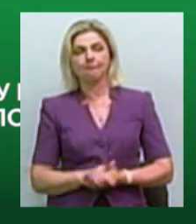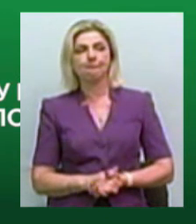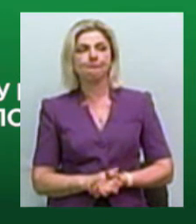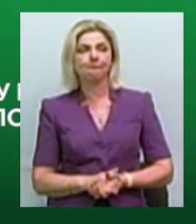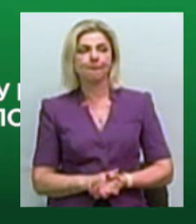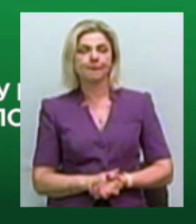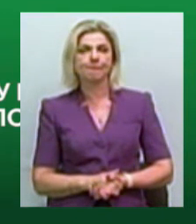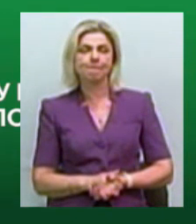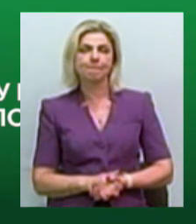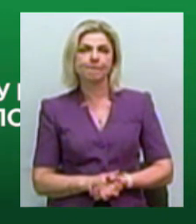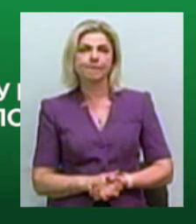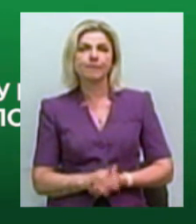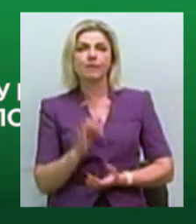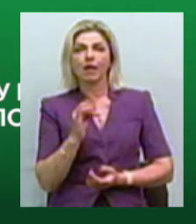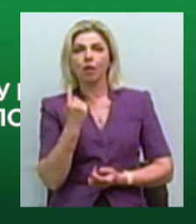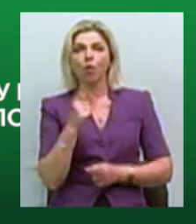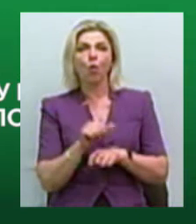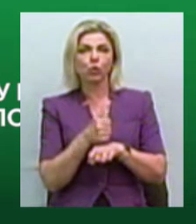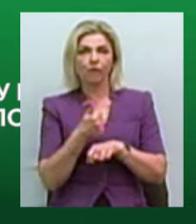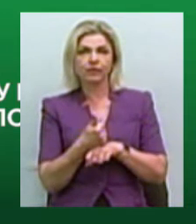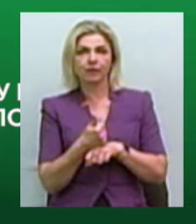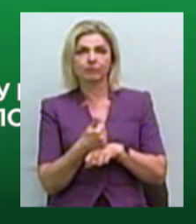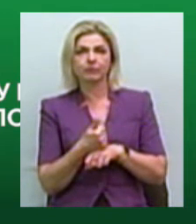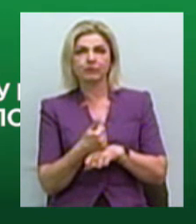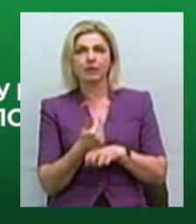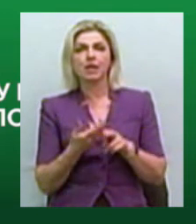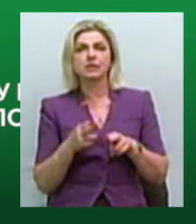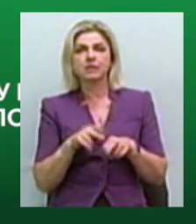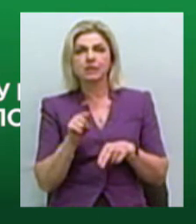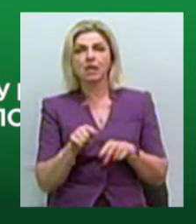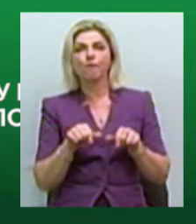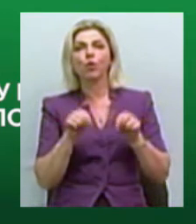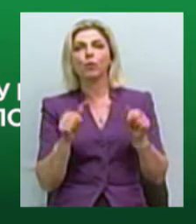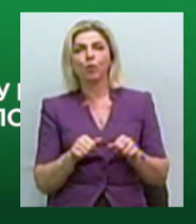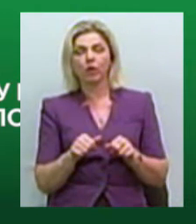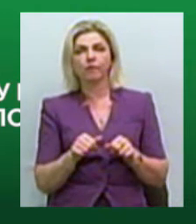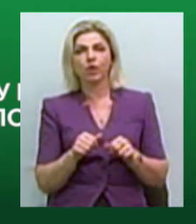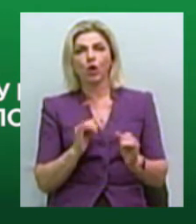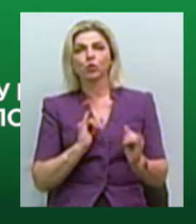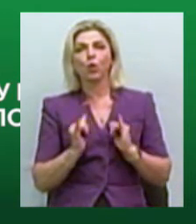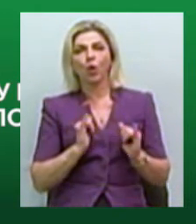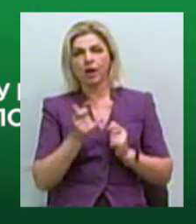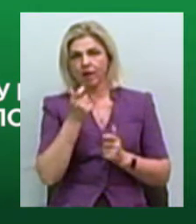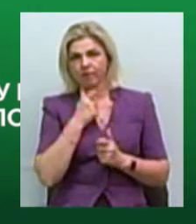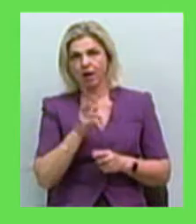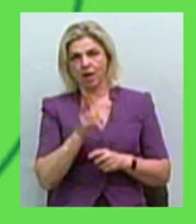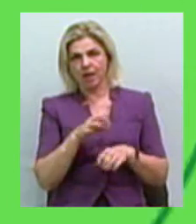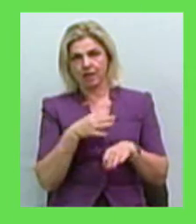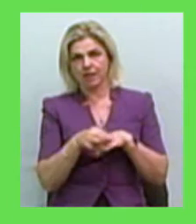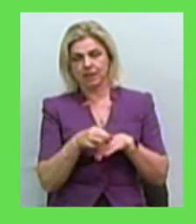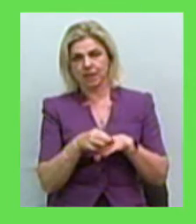І саме головне – це формування нульової толерантності до насильства.